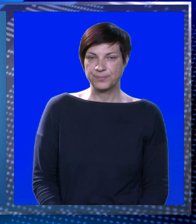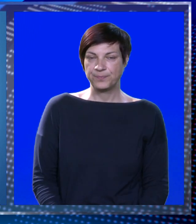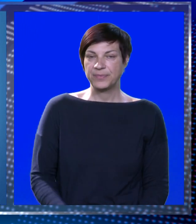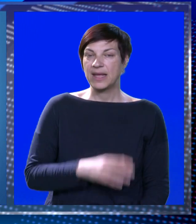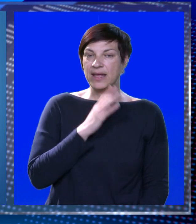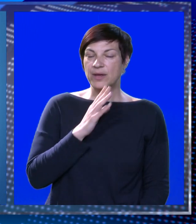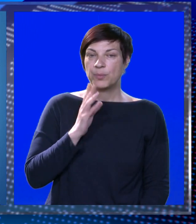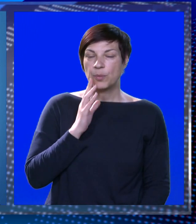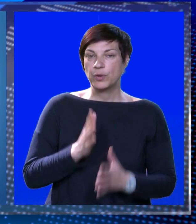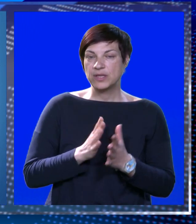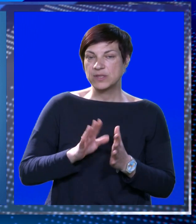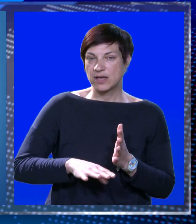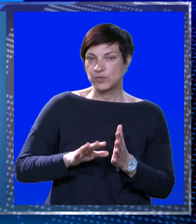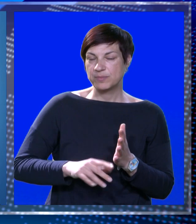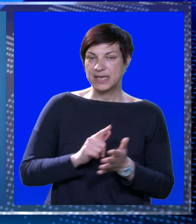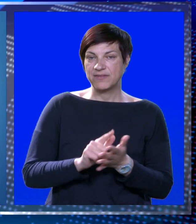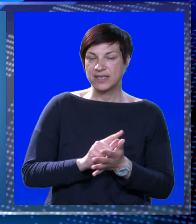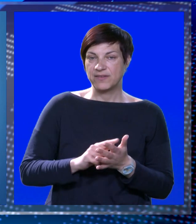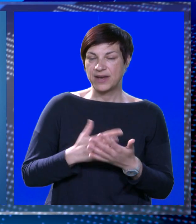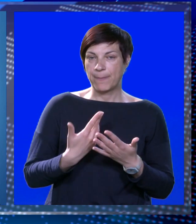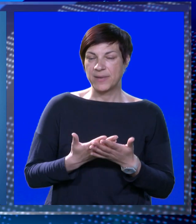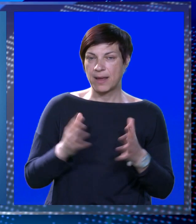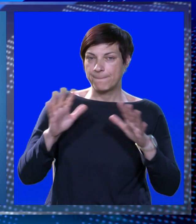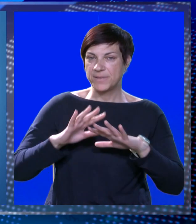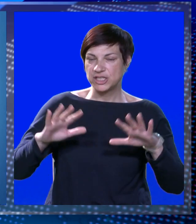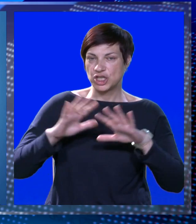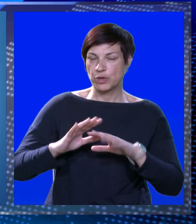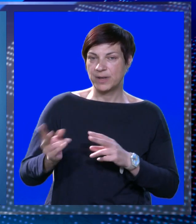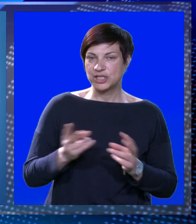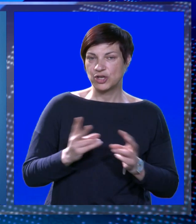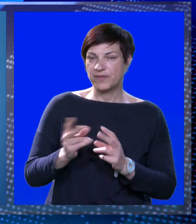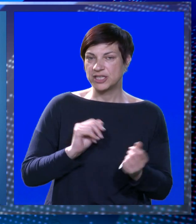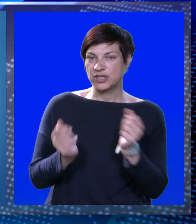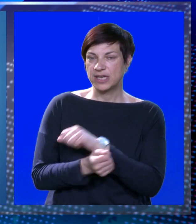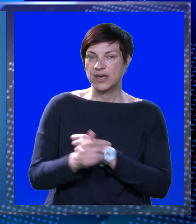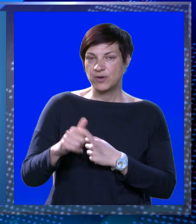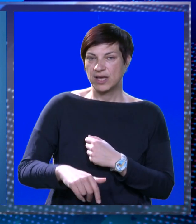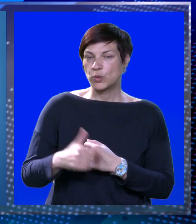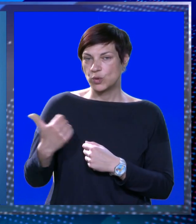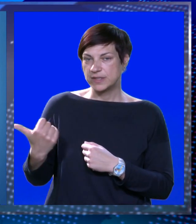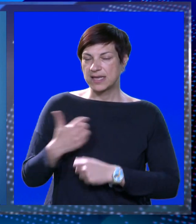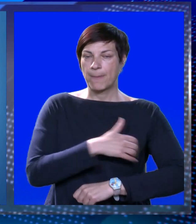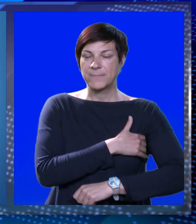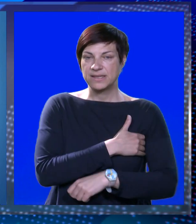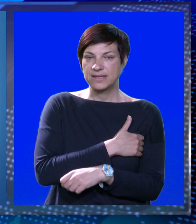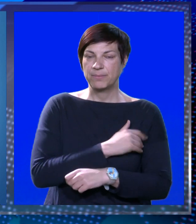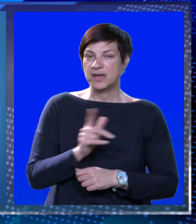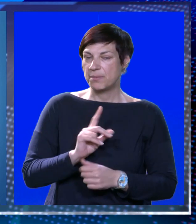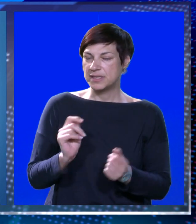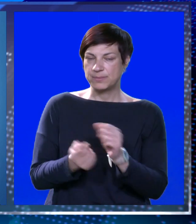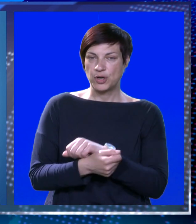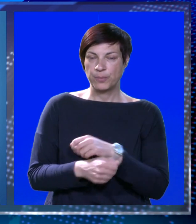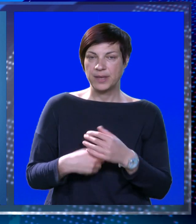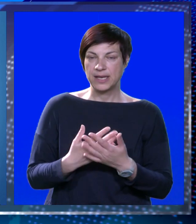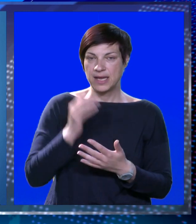stupnjeva poslje podne u znaku smirivanja vremena bit će dijelomično oblačno a vjetar će okrenuti na jugozapadni vjetar temperatura bez